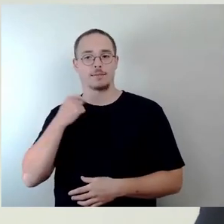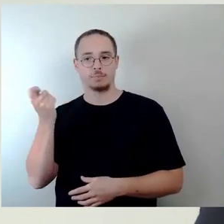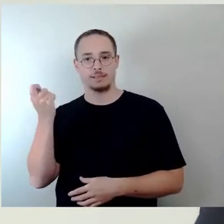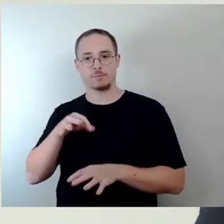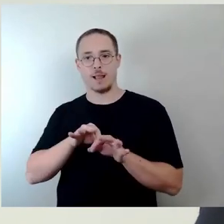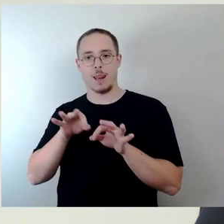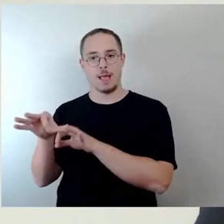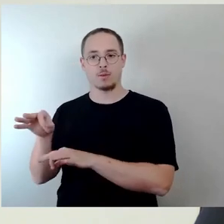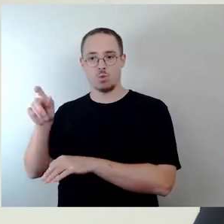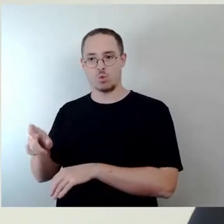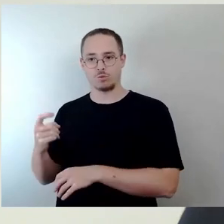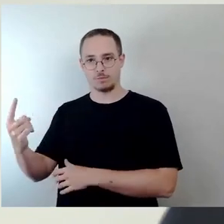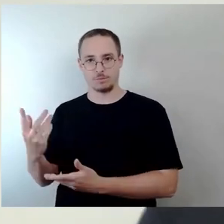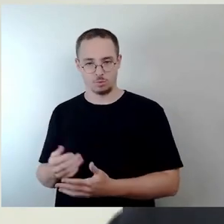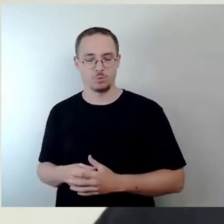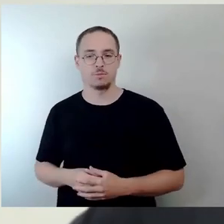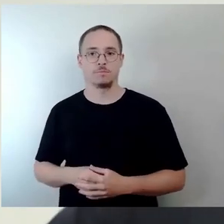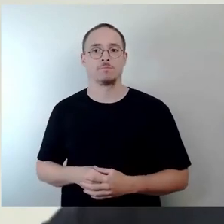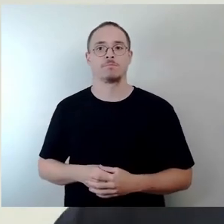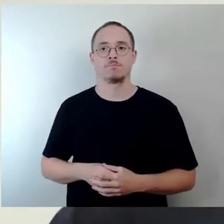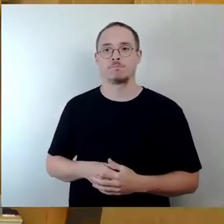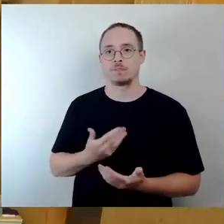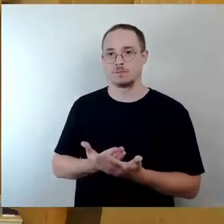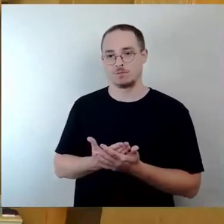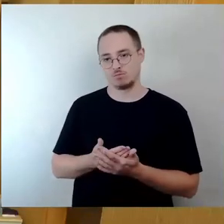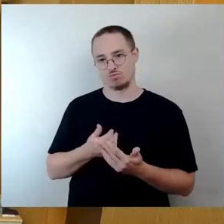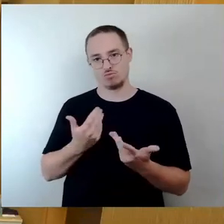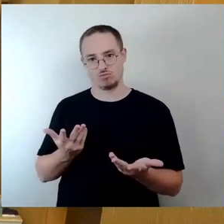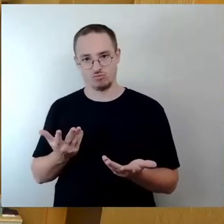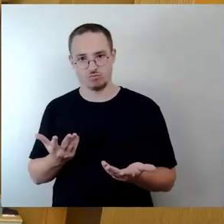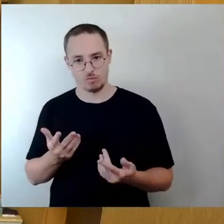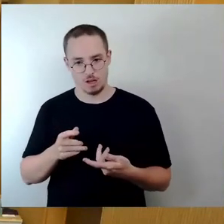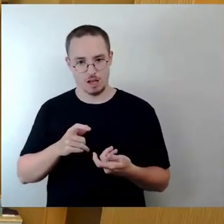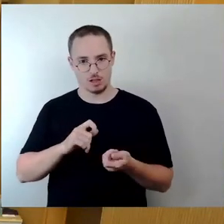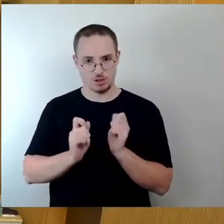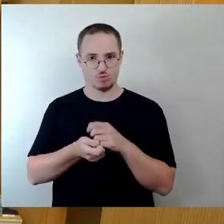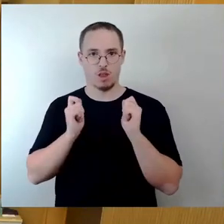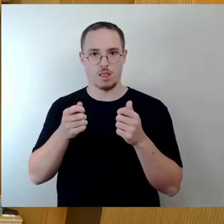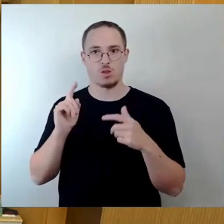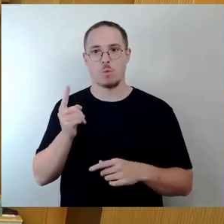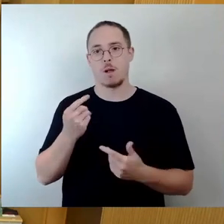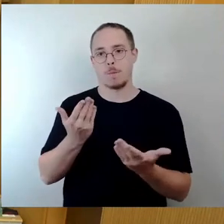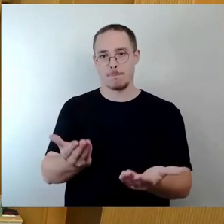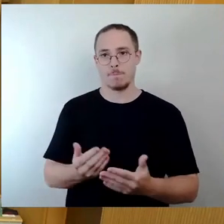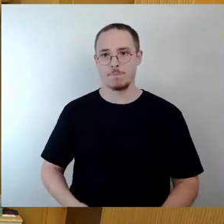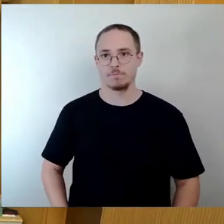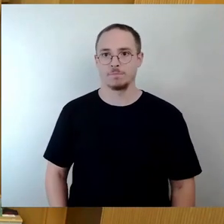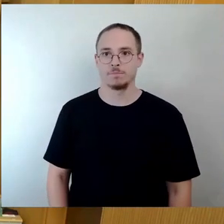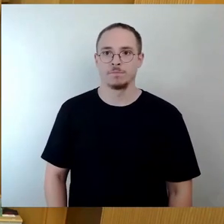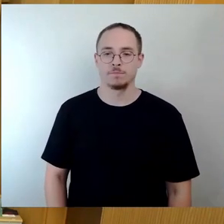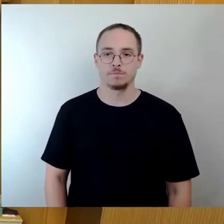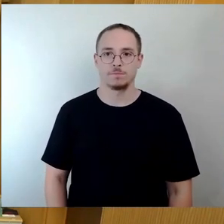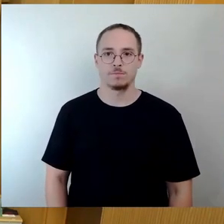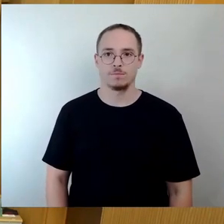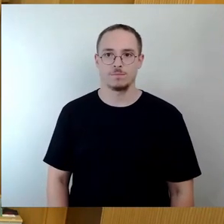Änderungsantrag noch einmal eingebracht. Okay, danke schön. Es steht jetzt in der